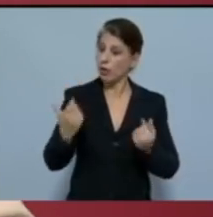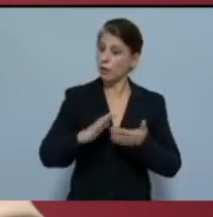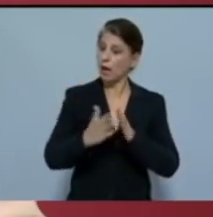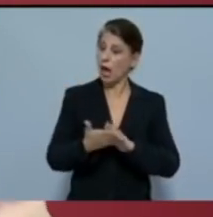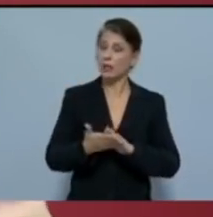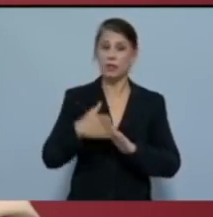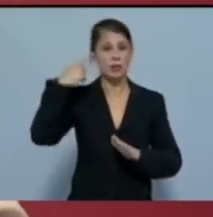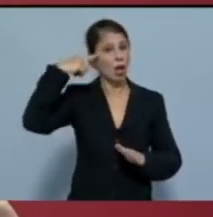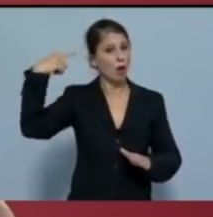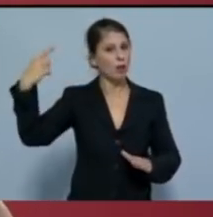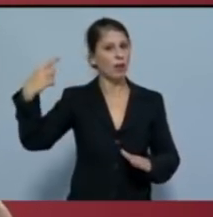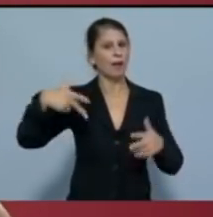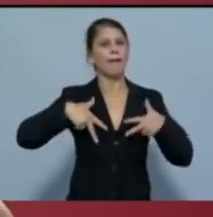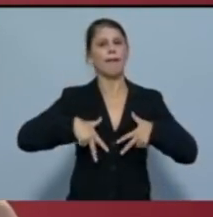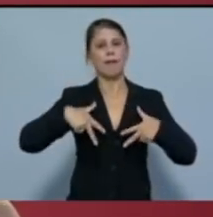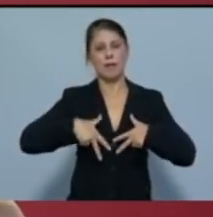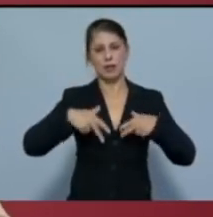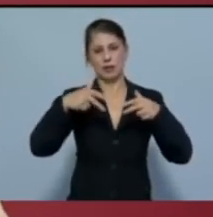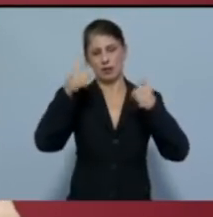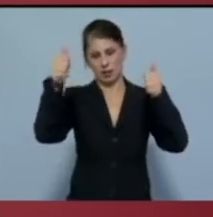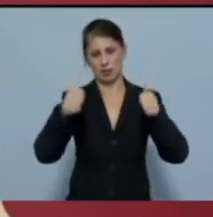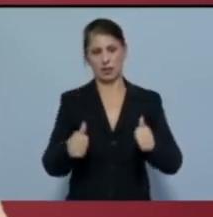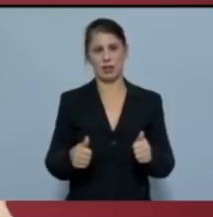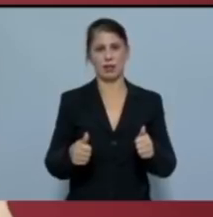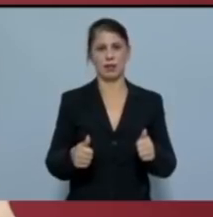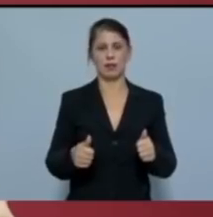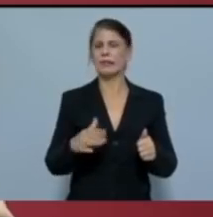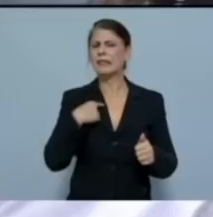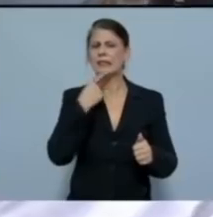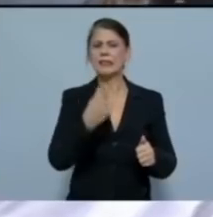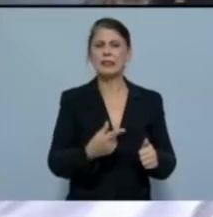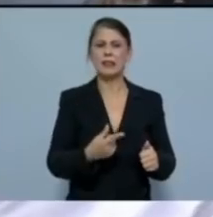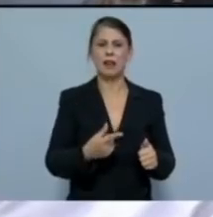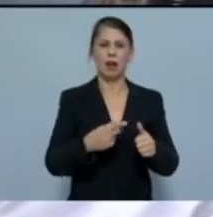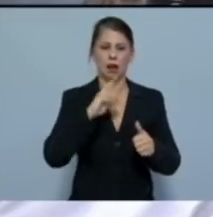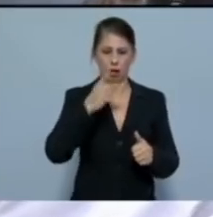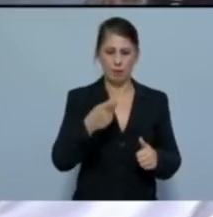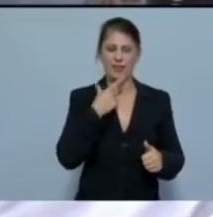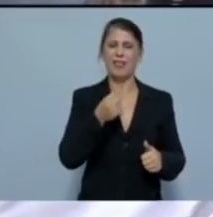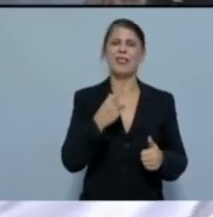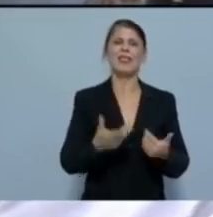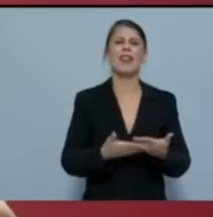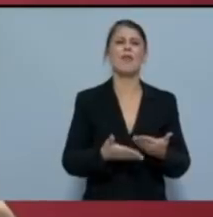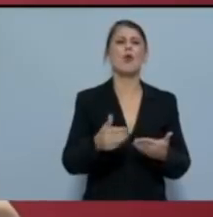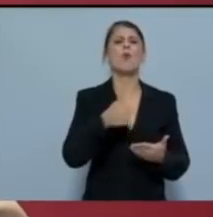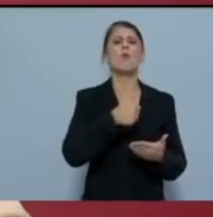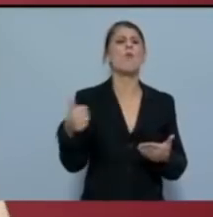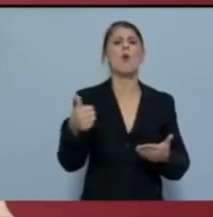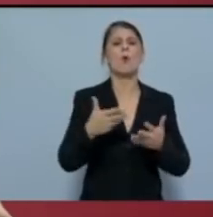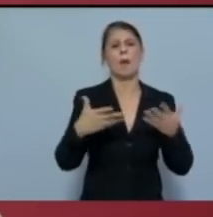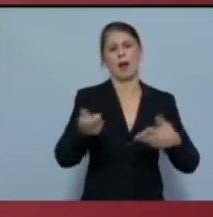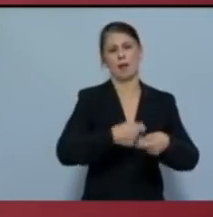όνειρά της οι κυβερνητικές εξαγγελίες απαντούν με μια λύση διευκόλυνση μόνο για μεγάλες